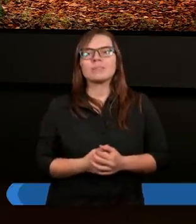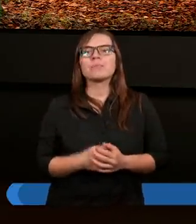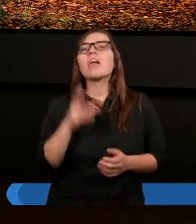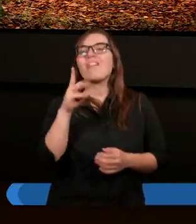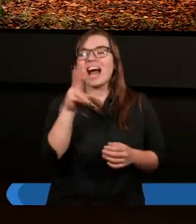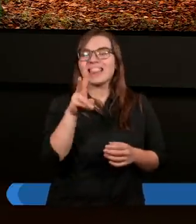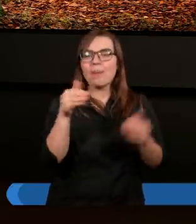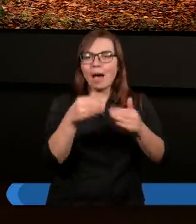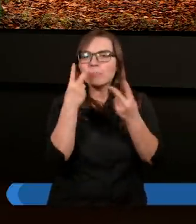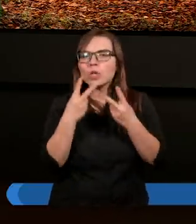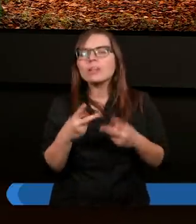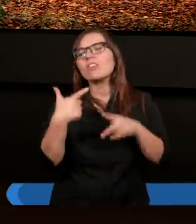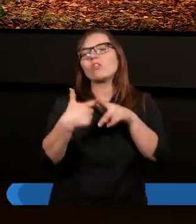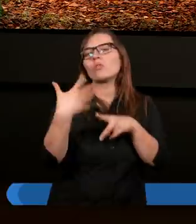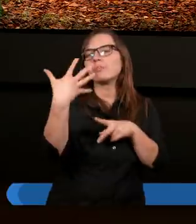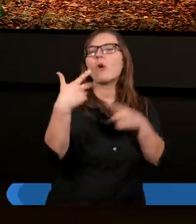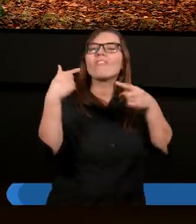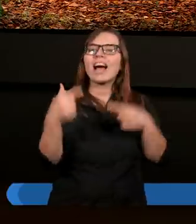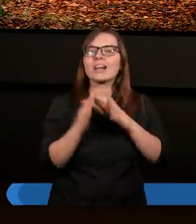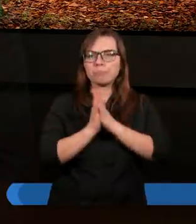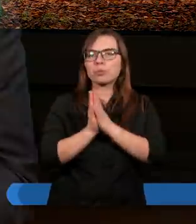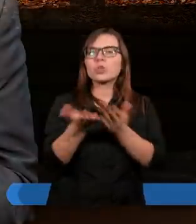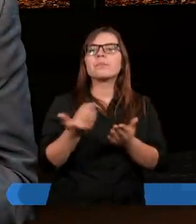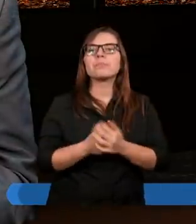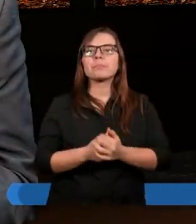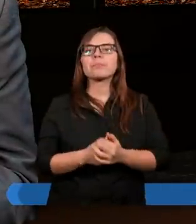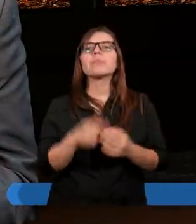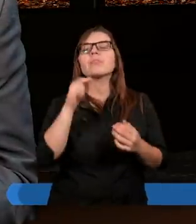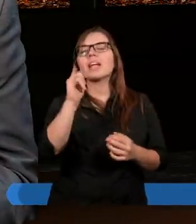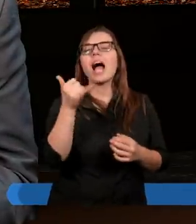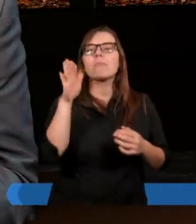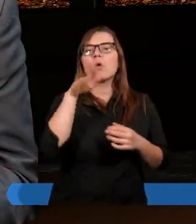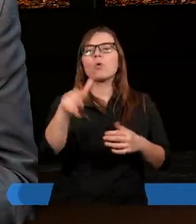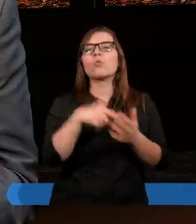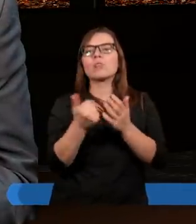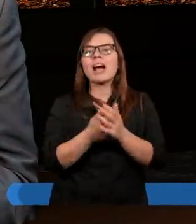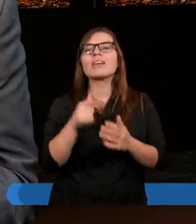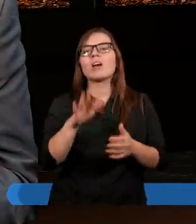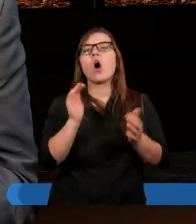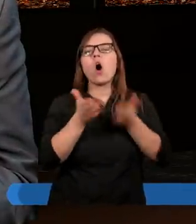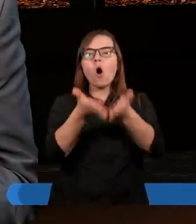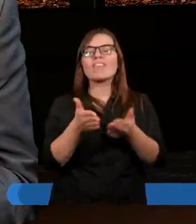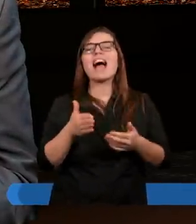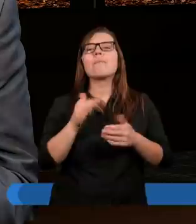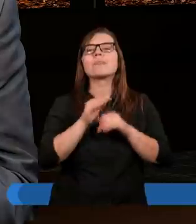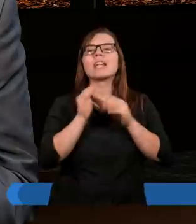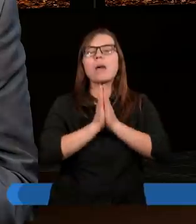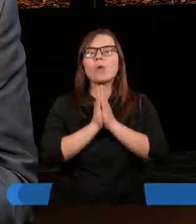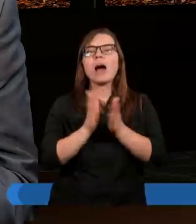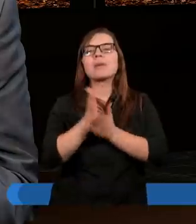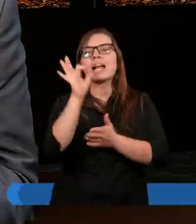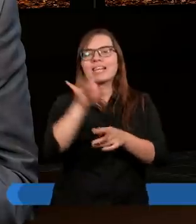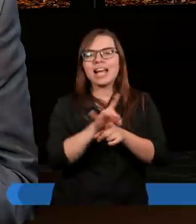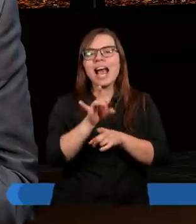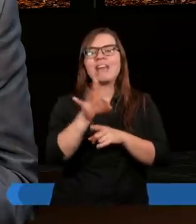Waldemar, możesz przeczytać? 25 werset. Którego Bóg ustanowił jako ofiarę przebłagalną przez krew